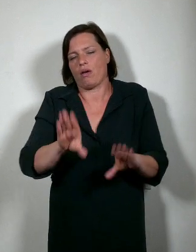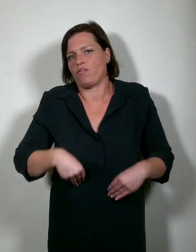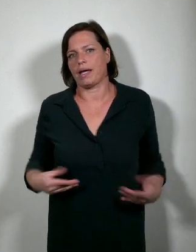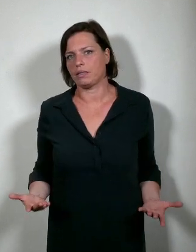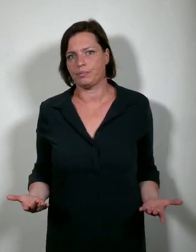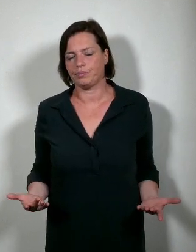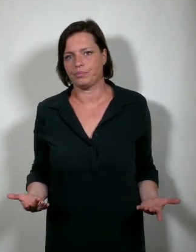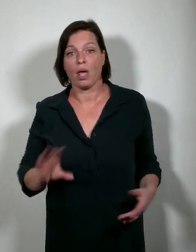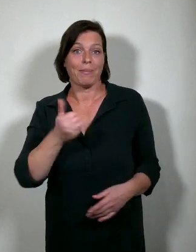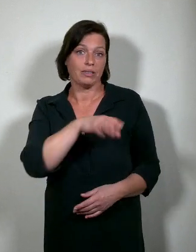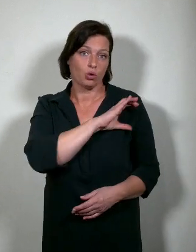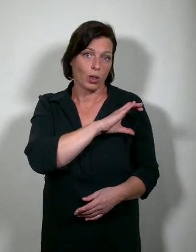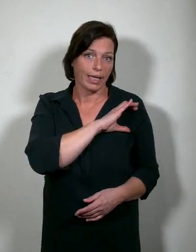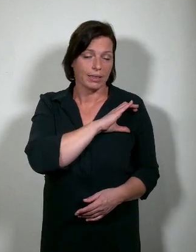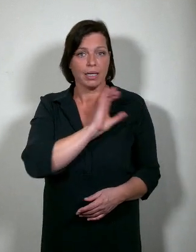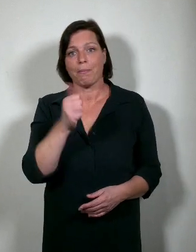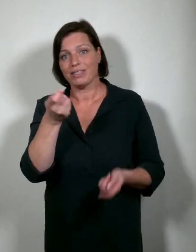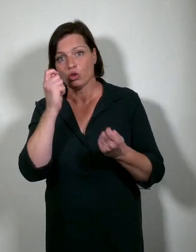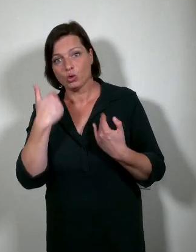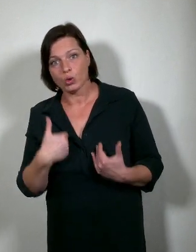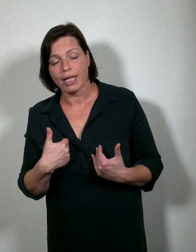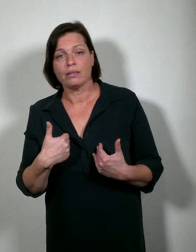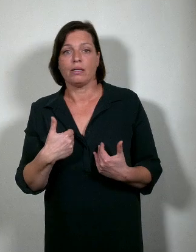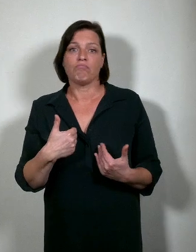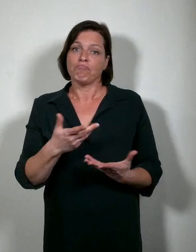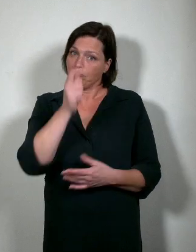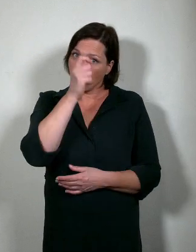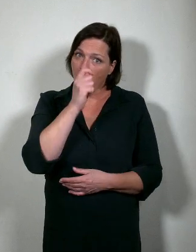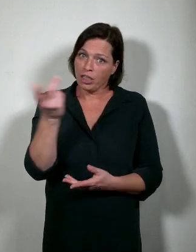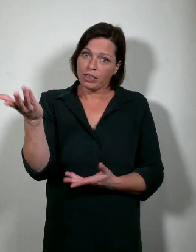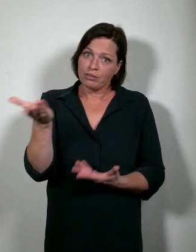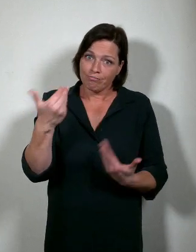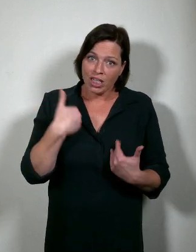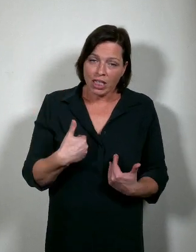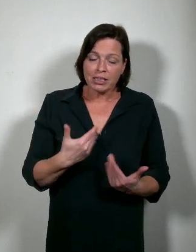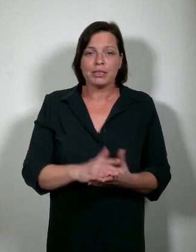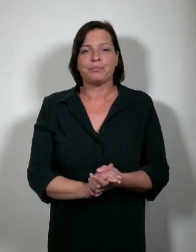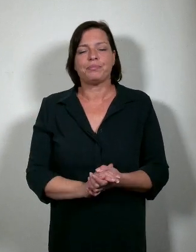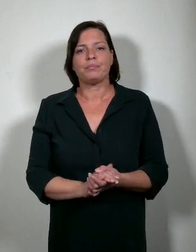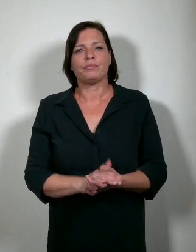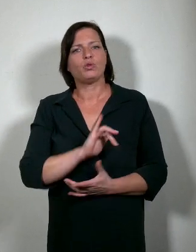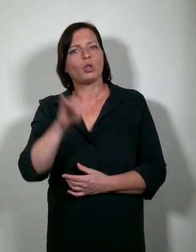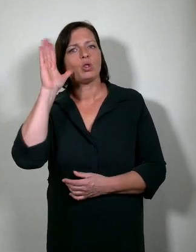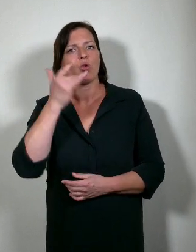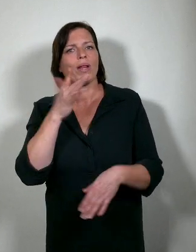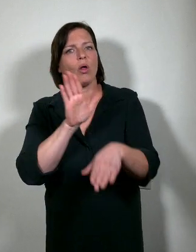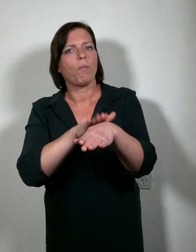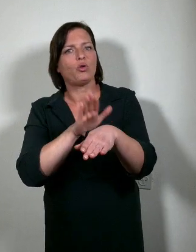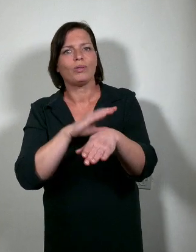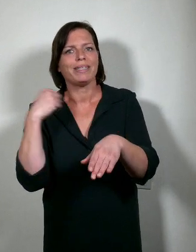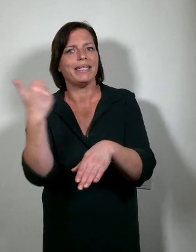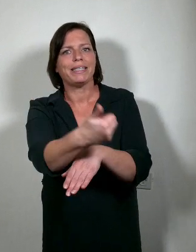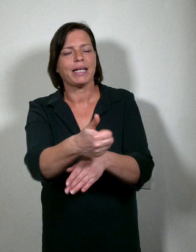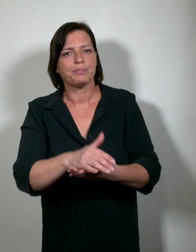Beste collega's, beste studenten, geachte gasten, laat mij tot slot een oproep doen aan u